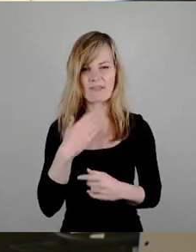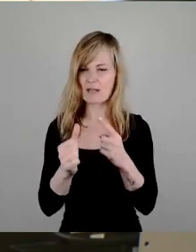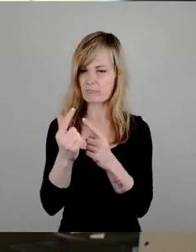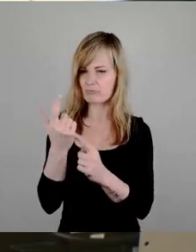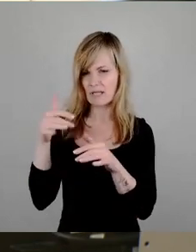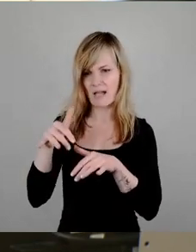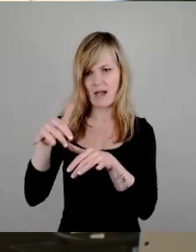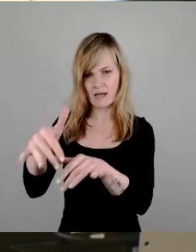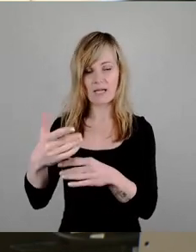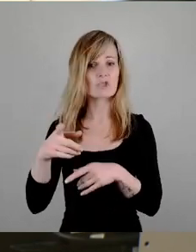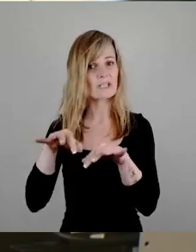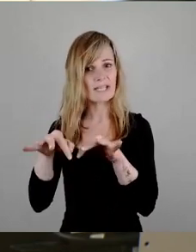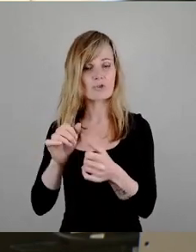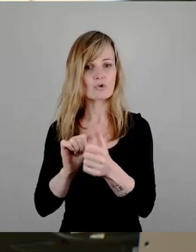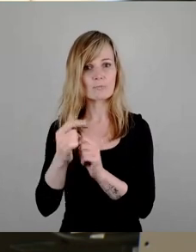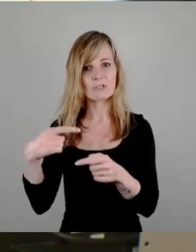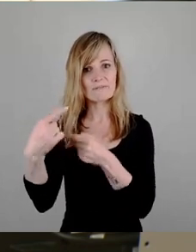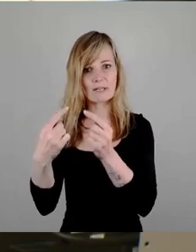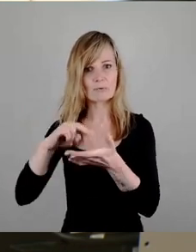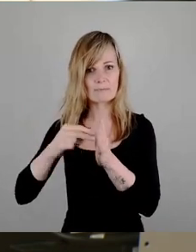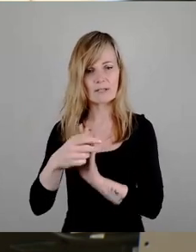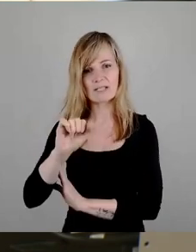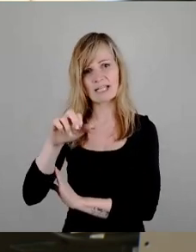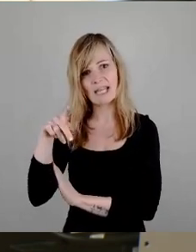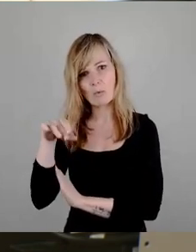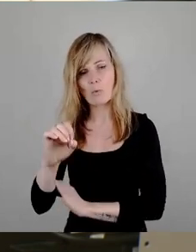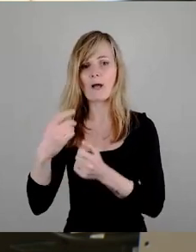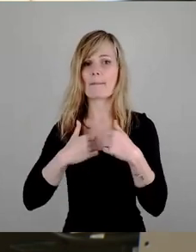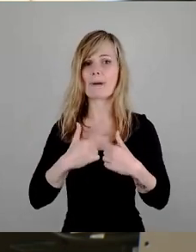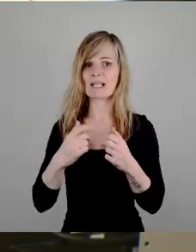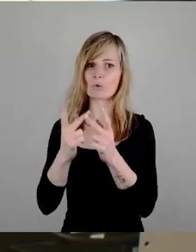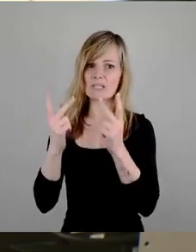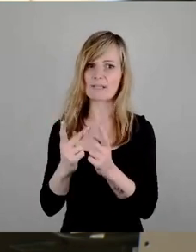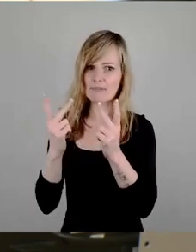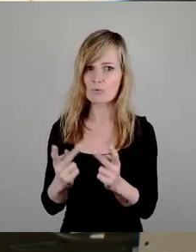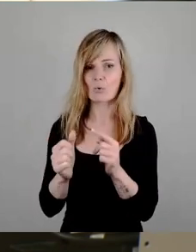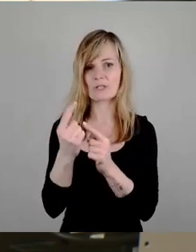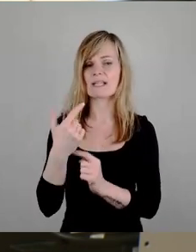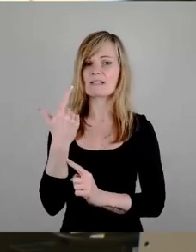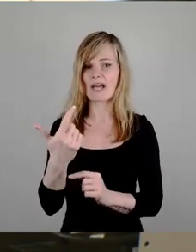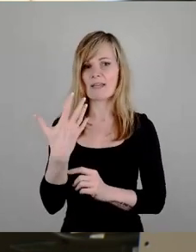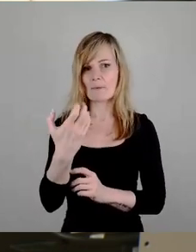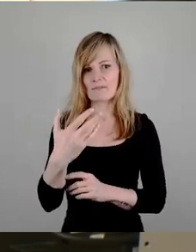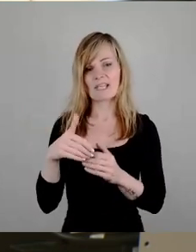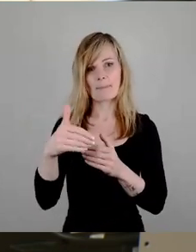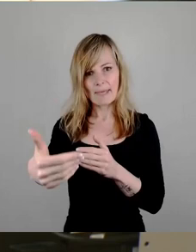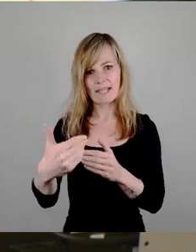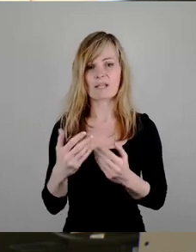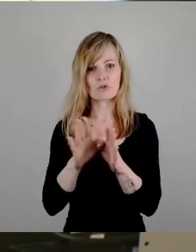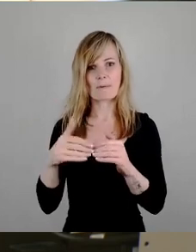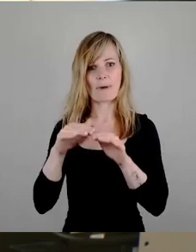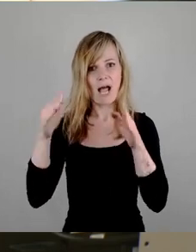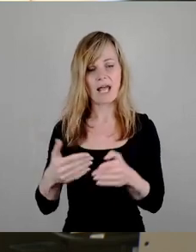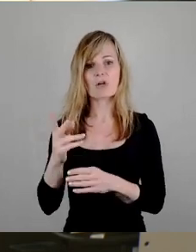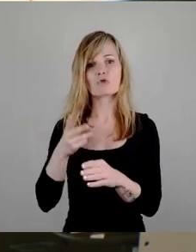Sportentwicklungsplanung, das dann Neko, die Badkonzeption Wir haben zwei 50 Meter Schwimmhallen und eine Sprunghalle dran Wir haben eine